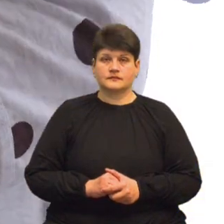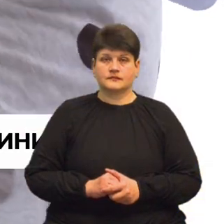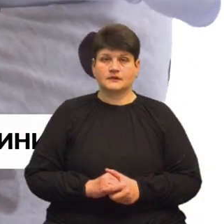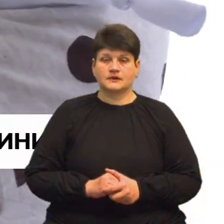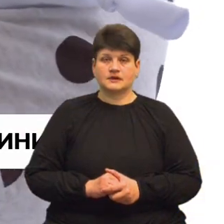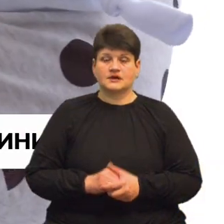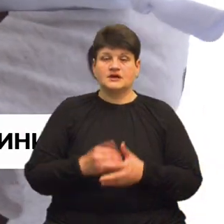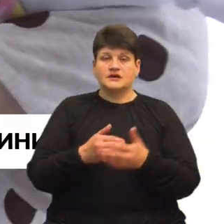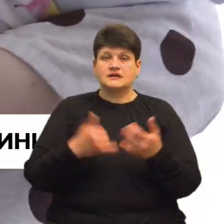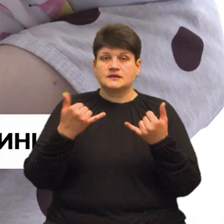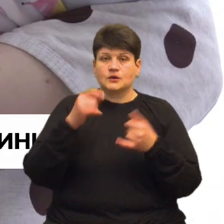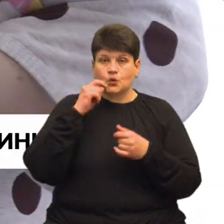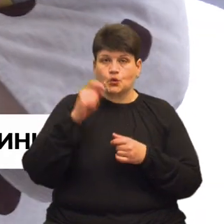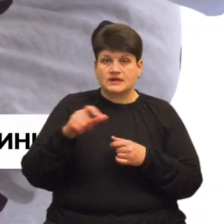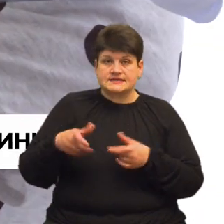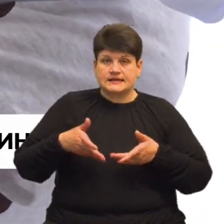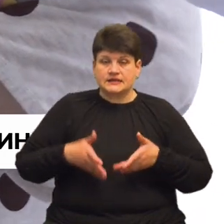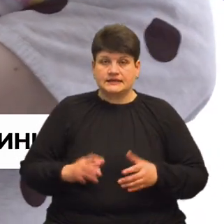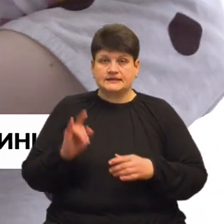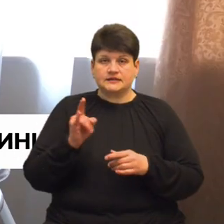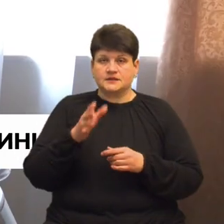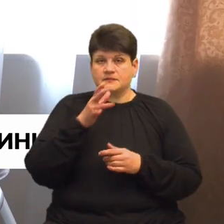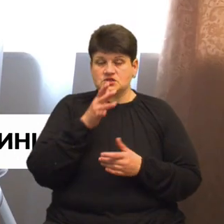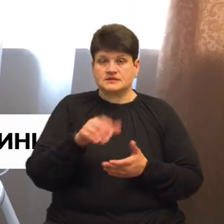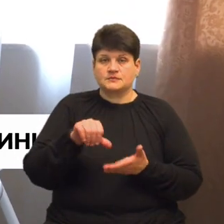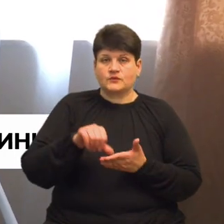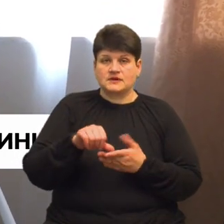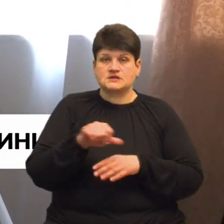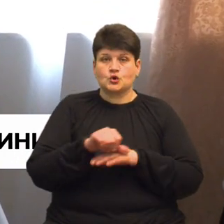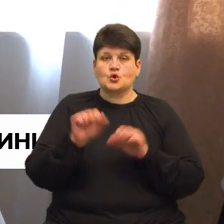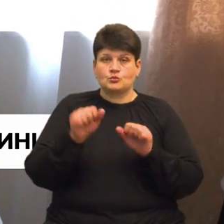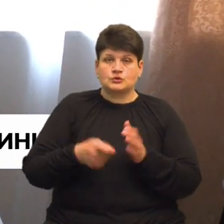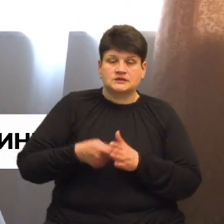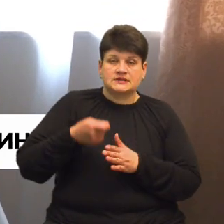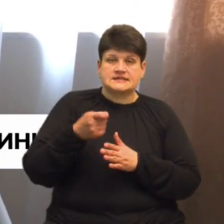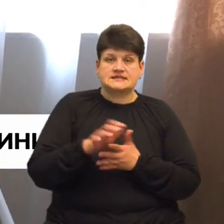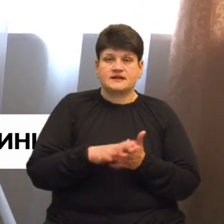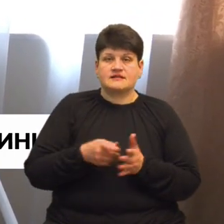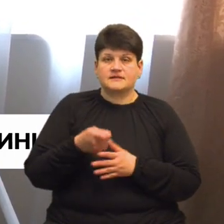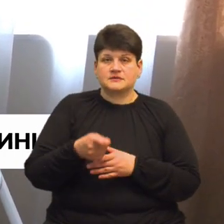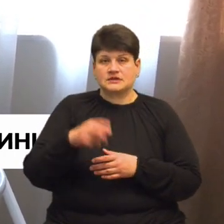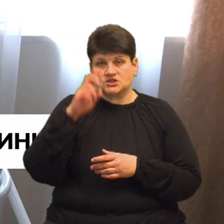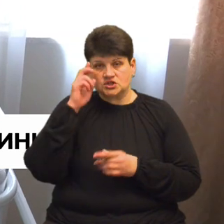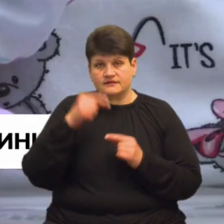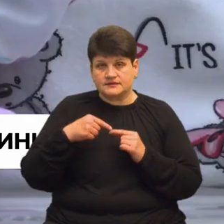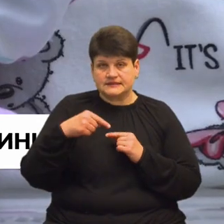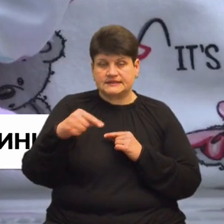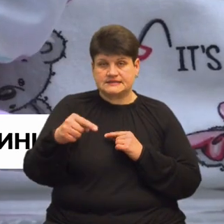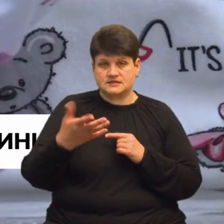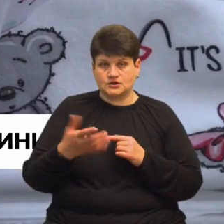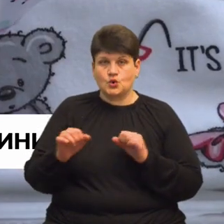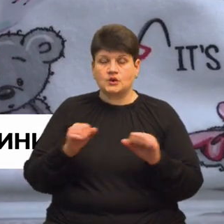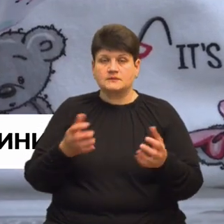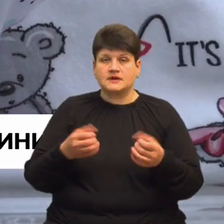Відтепер українці, які народили дитину під час перебування за кордоном, можуть подати заяву на виплату від держави дистанційно. Уряд прийняв